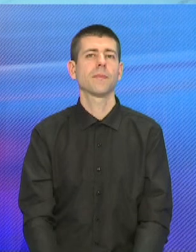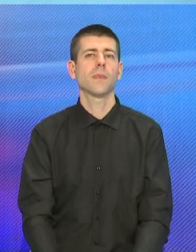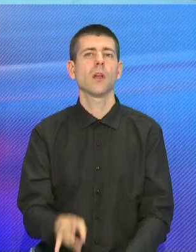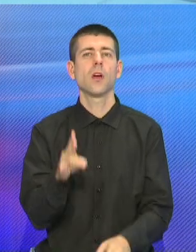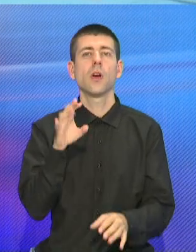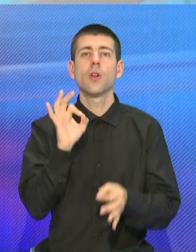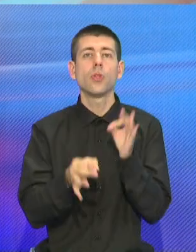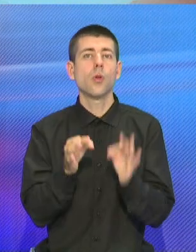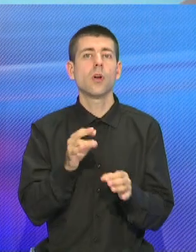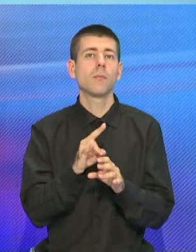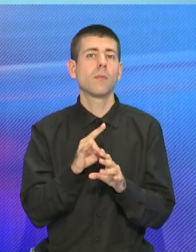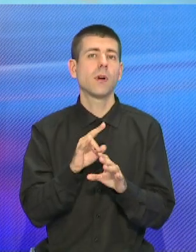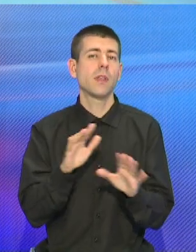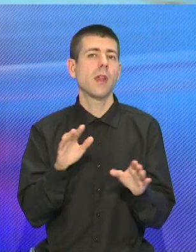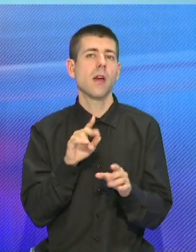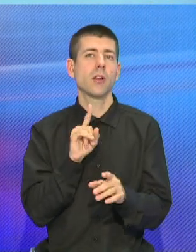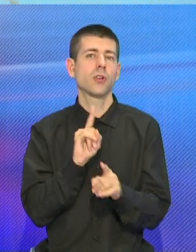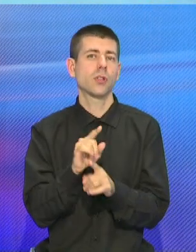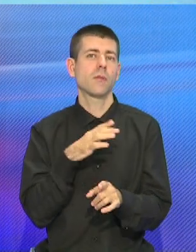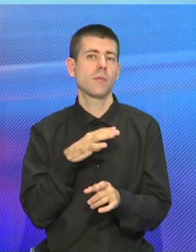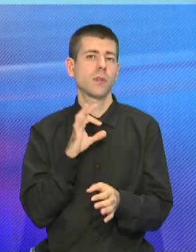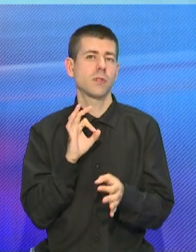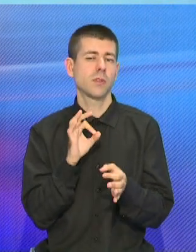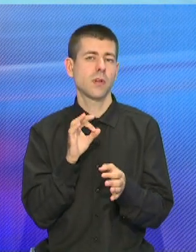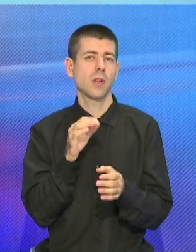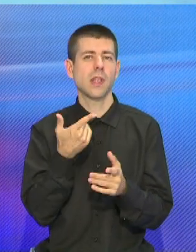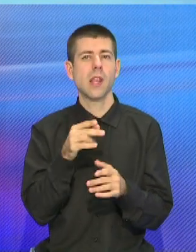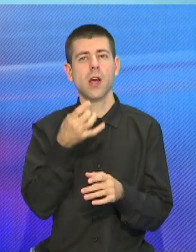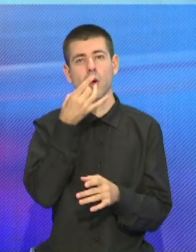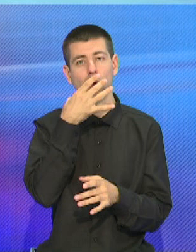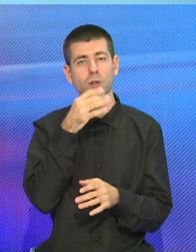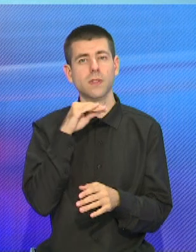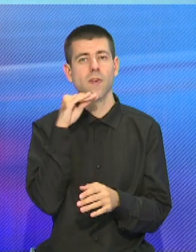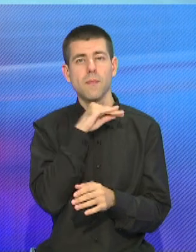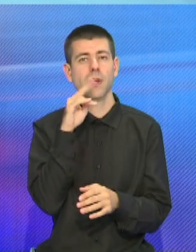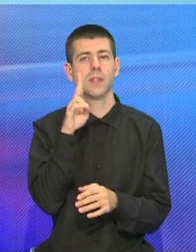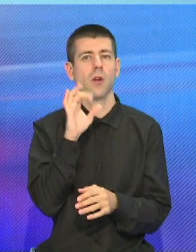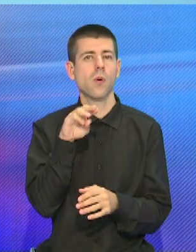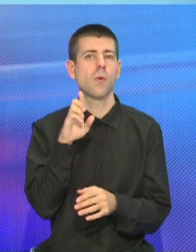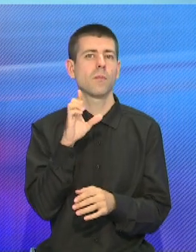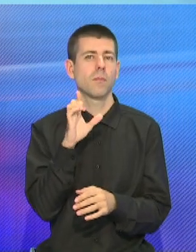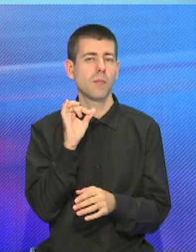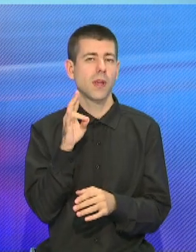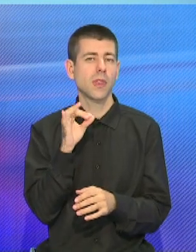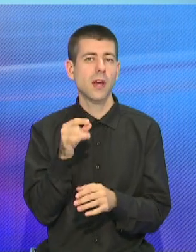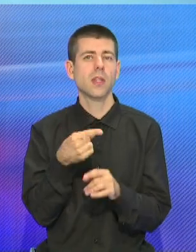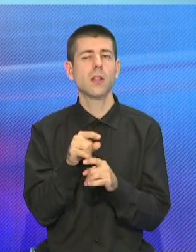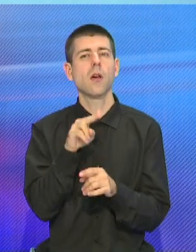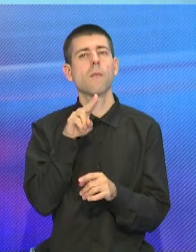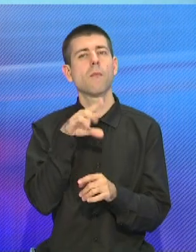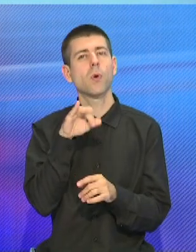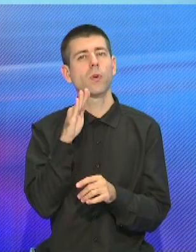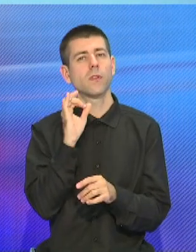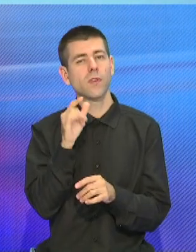Норма не должна быть подвигом. Для Гродненского мясокомбината это выказывание давно стало девизом. Однако подвига у